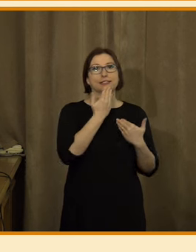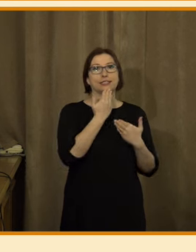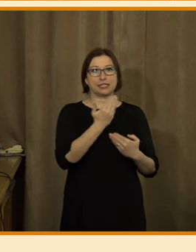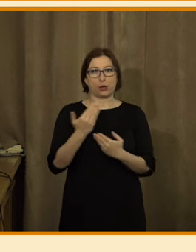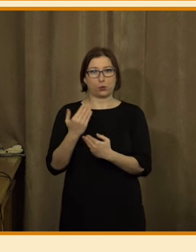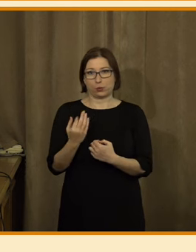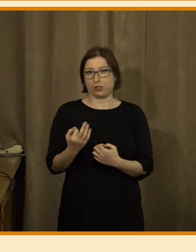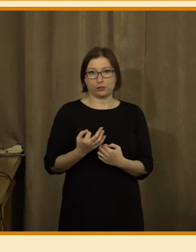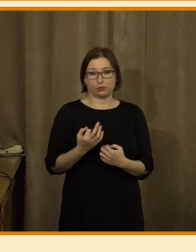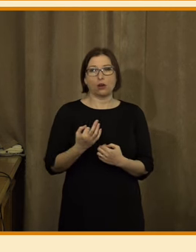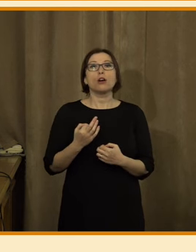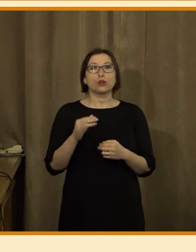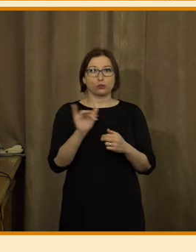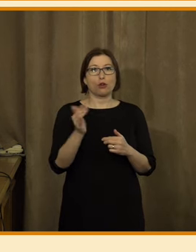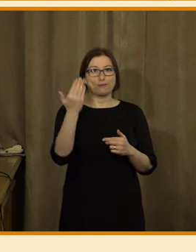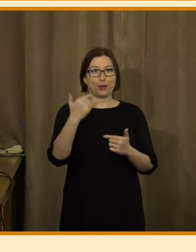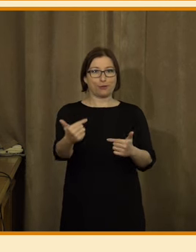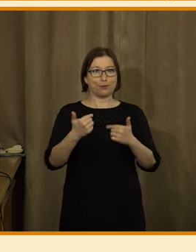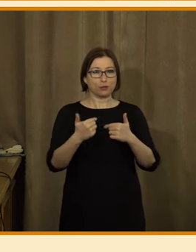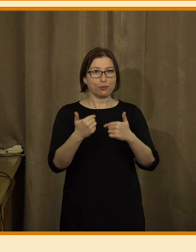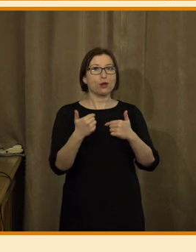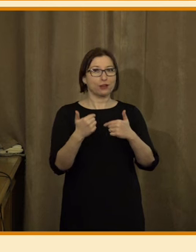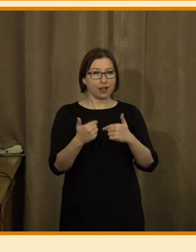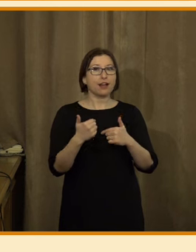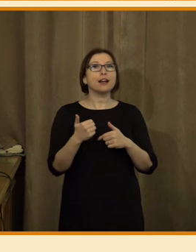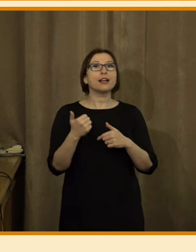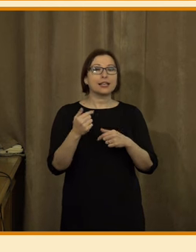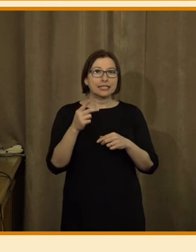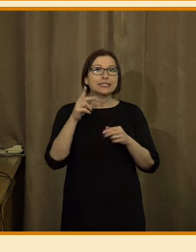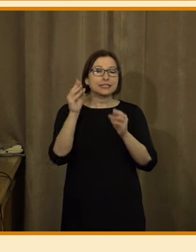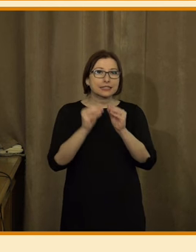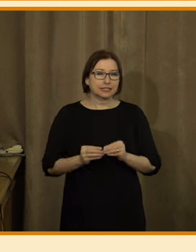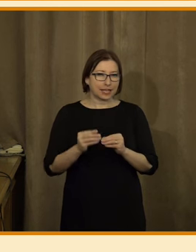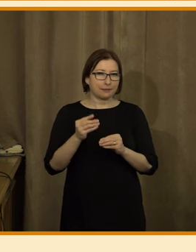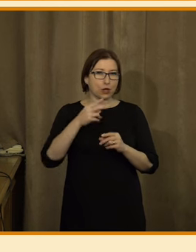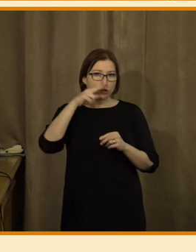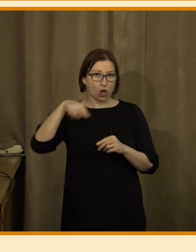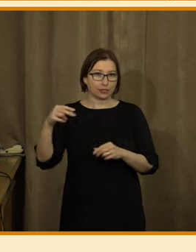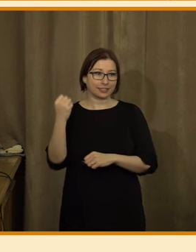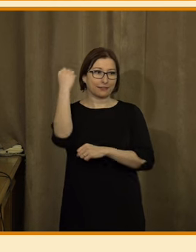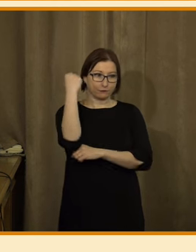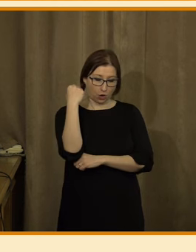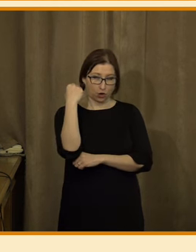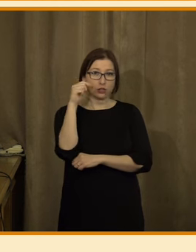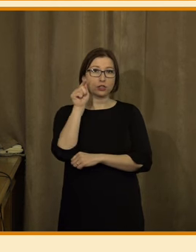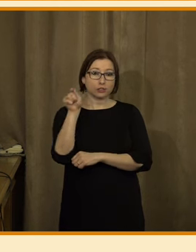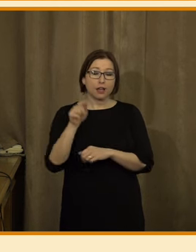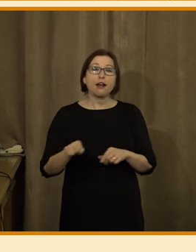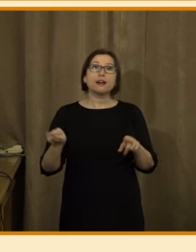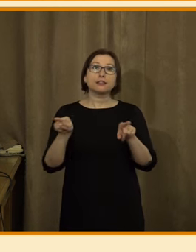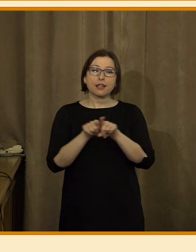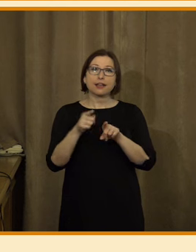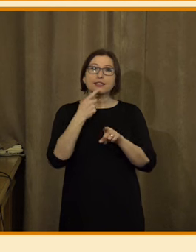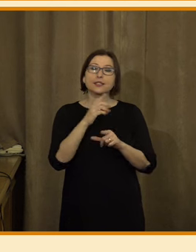podporovateli našeho projektu, to znamená systému norských fondů. A chtěl bych také poděkovat